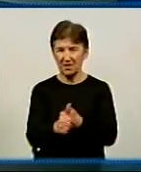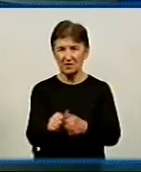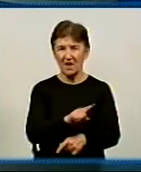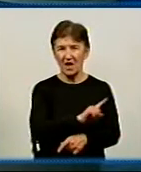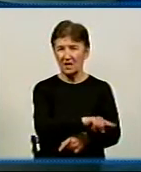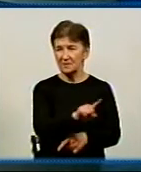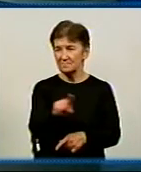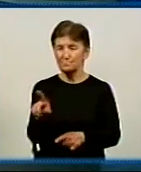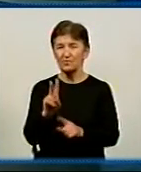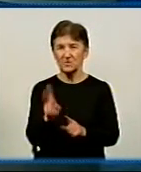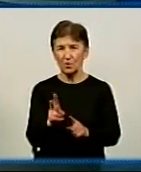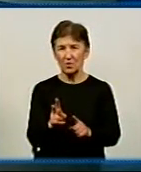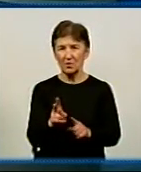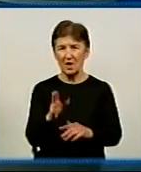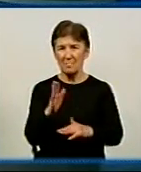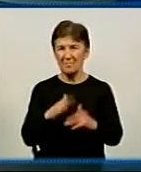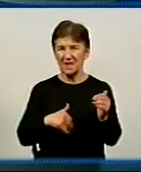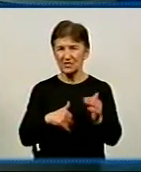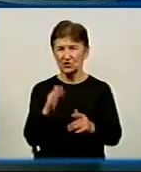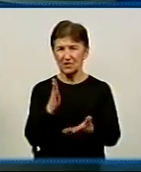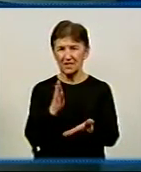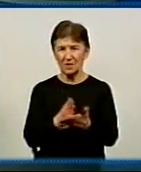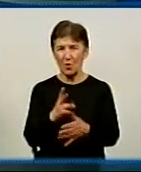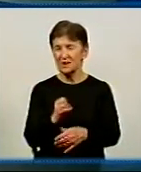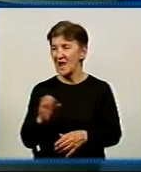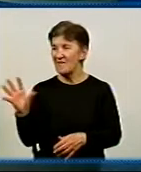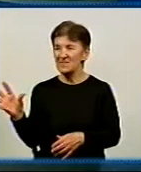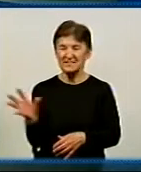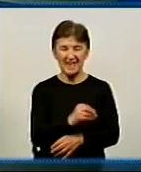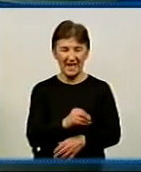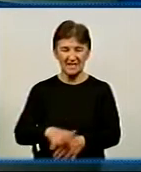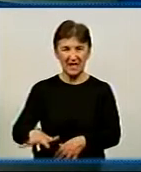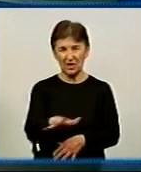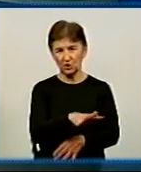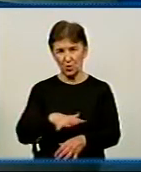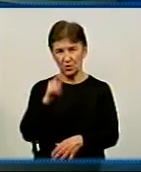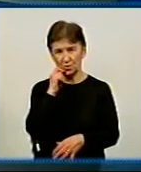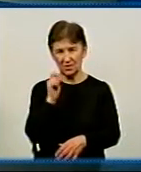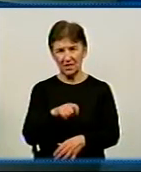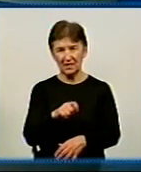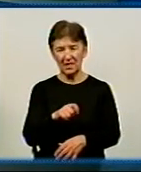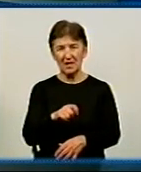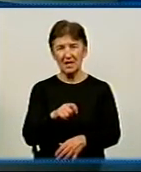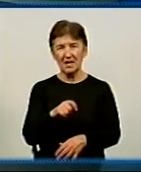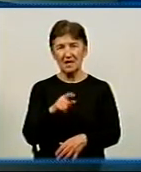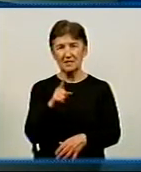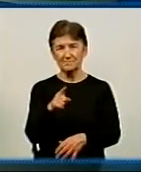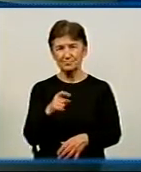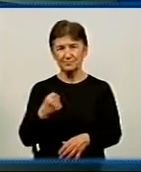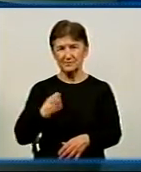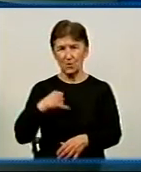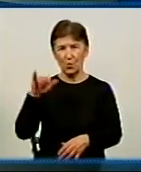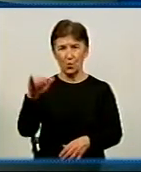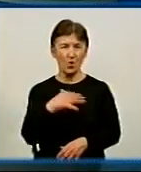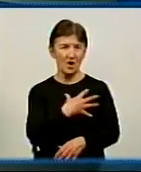які, ну, практично, знаходяться на всій території України. Національна академія сухопутних військ України у